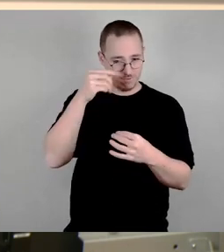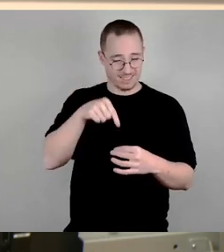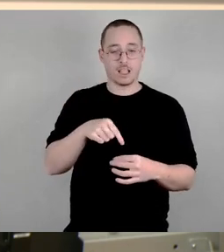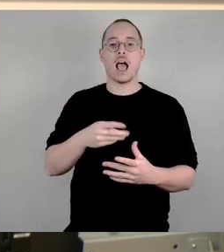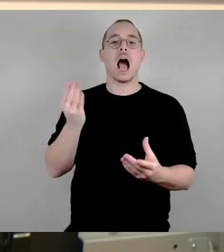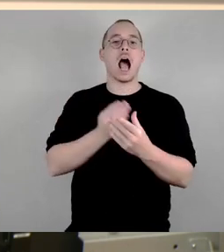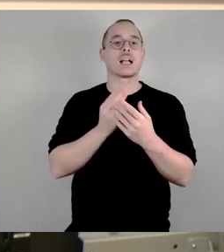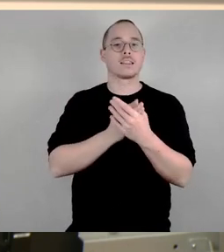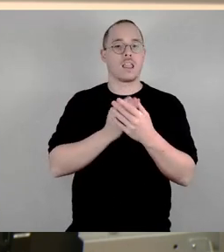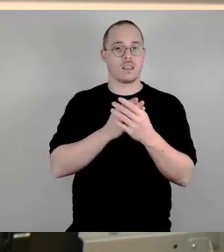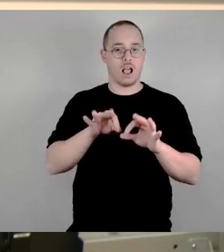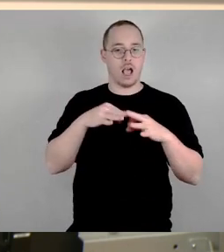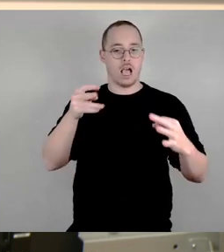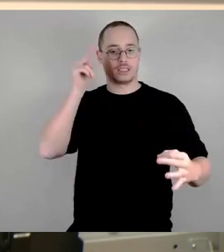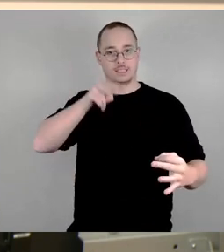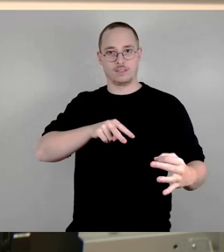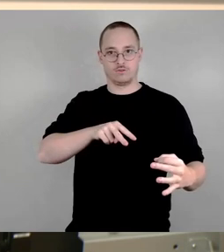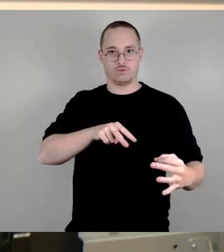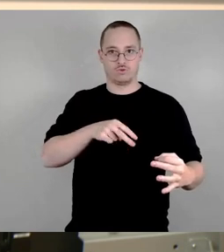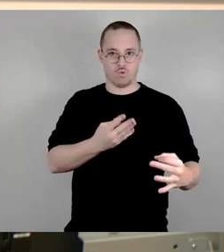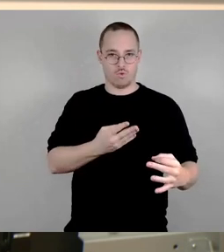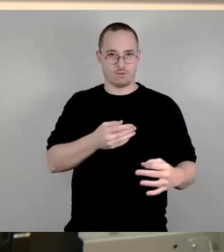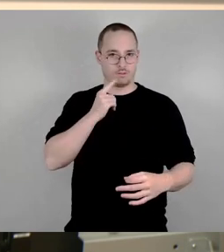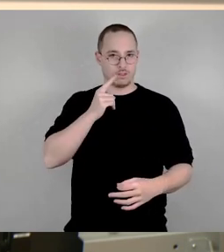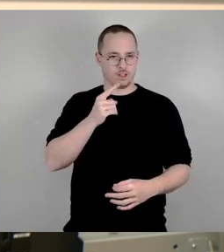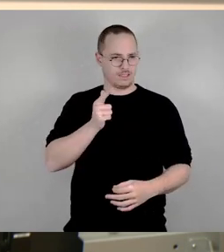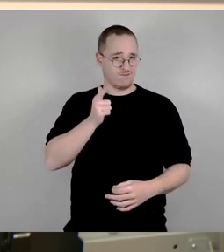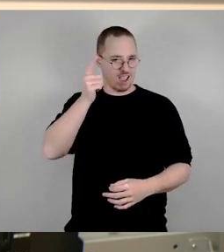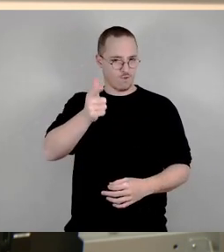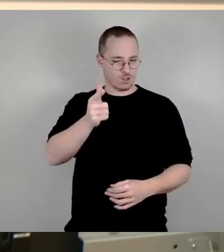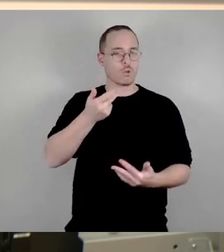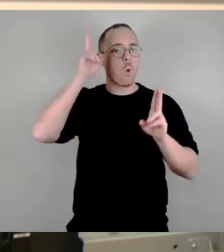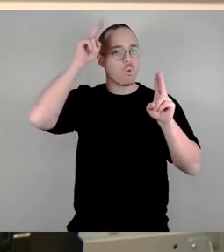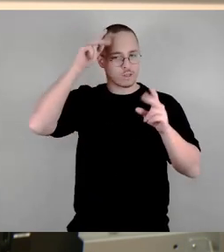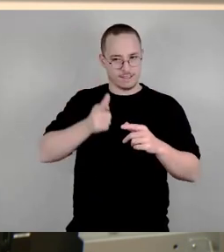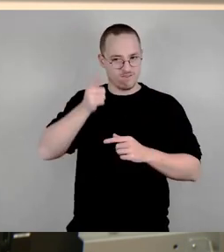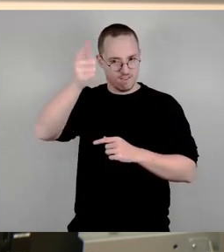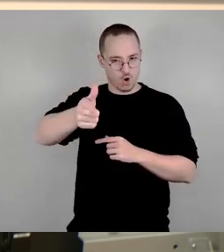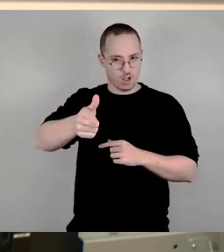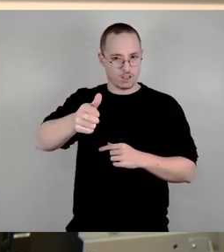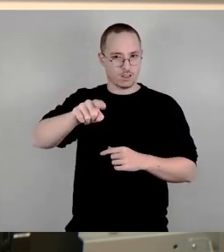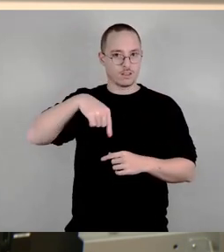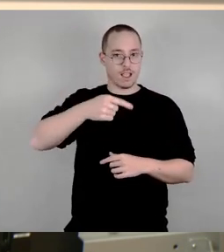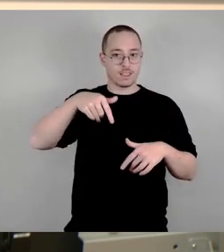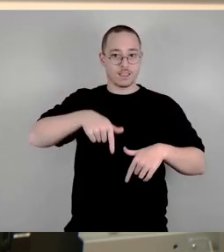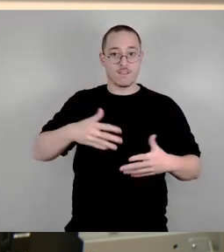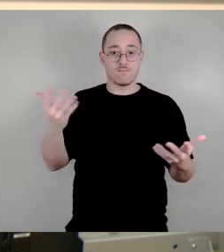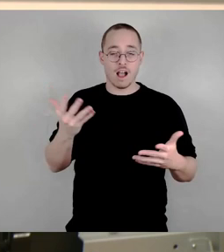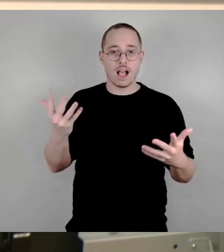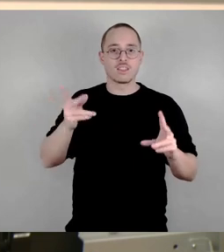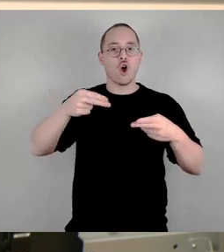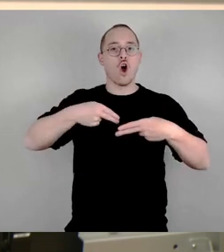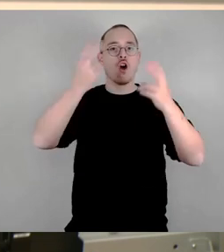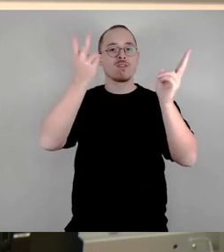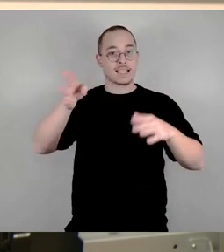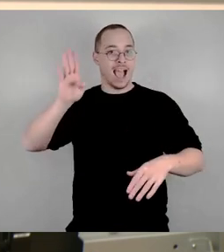14 Tagen nach Ostern, eher wird es wohl nicht werden, werden wir eine öffentliche Anhörung haben zu den